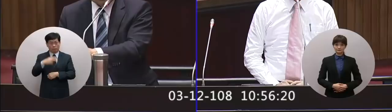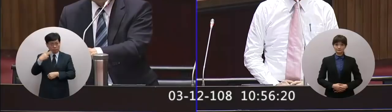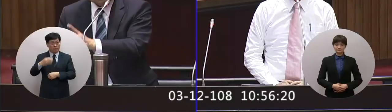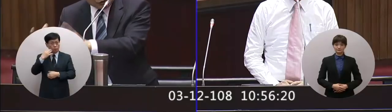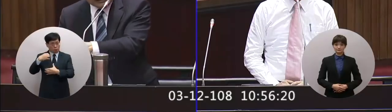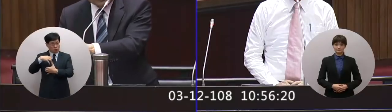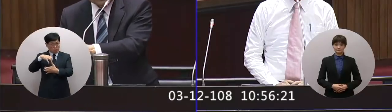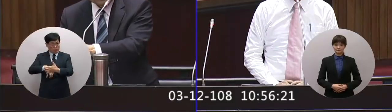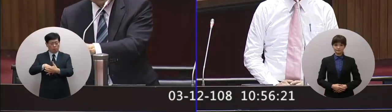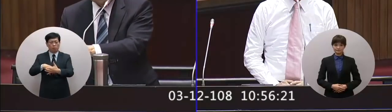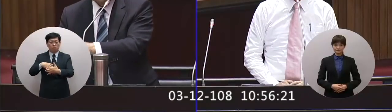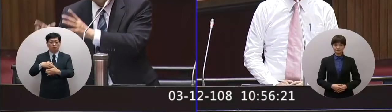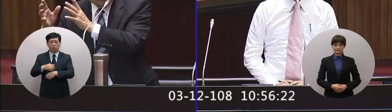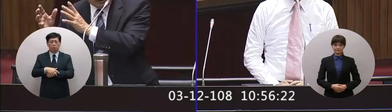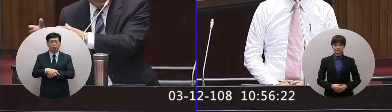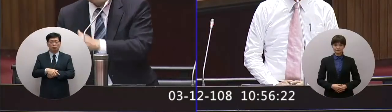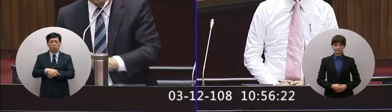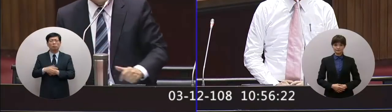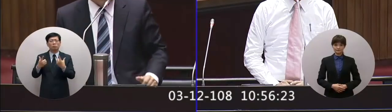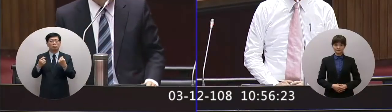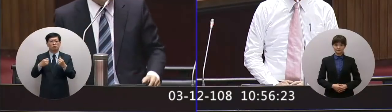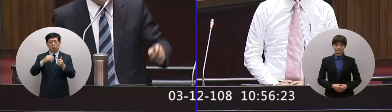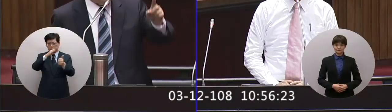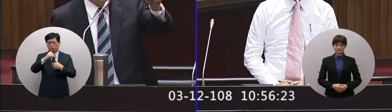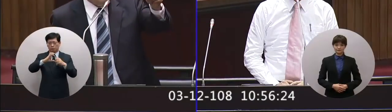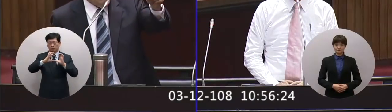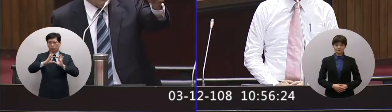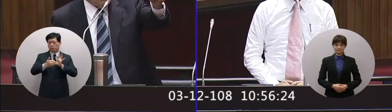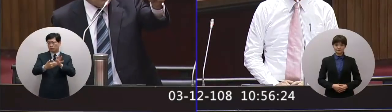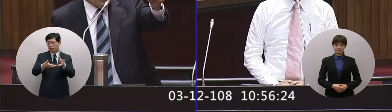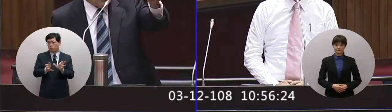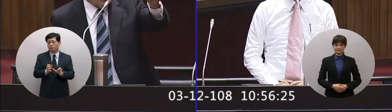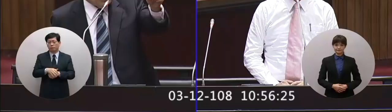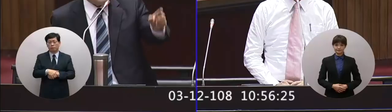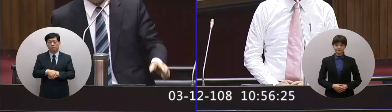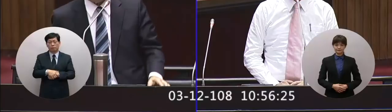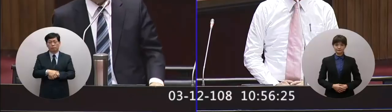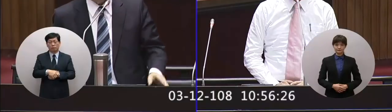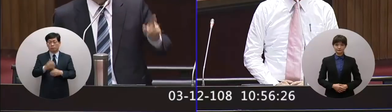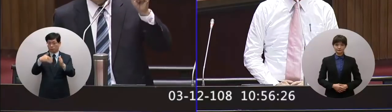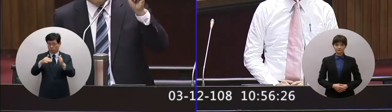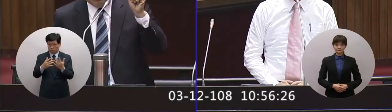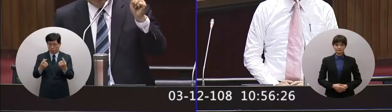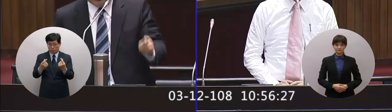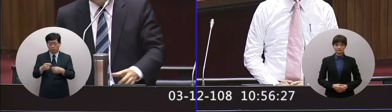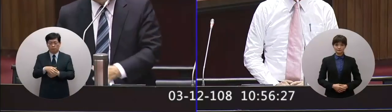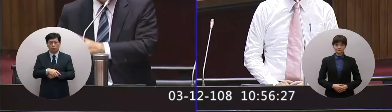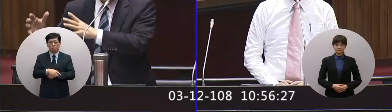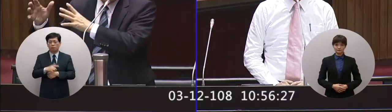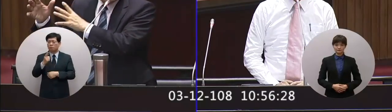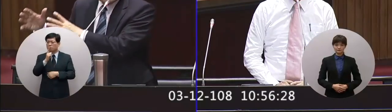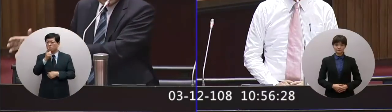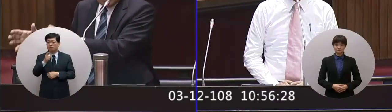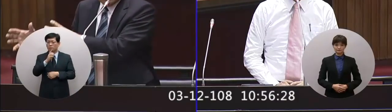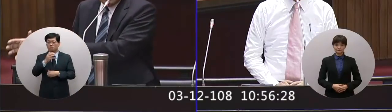軍中軍人我也召集國防部來對於學校不